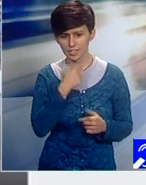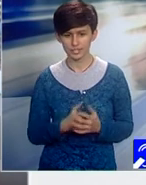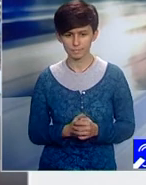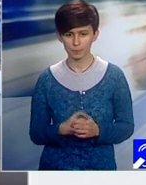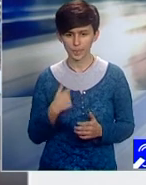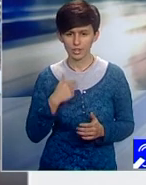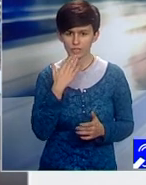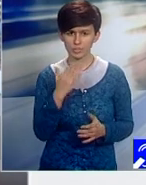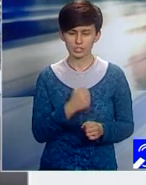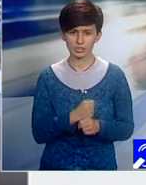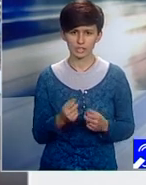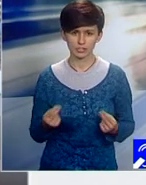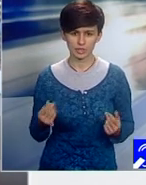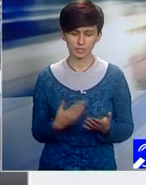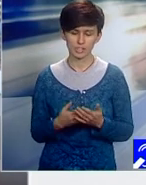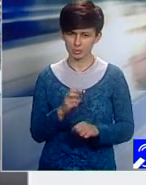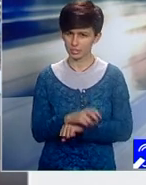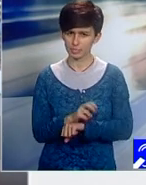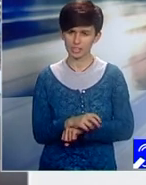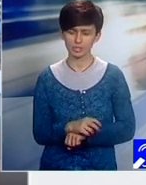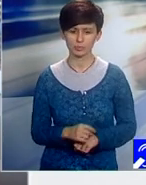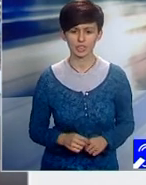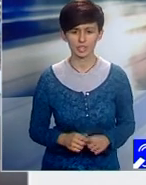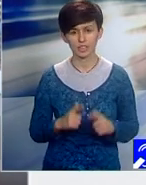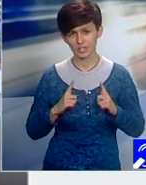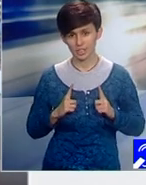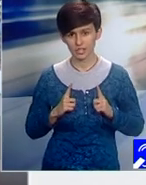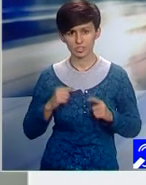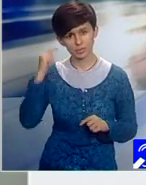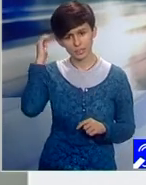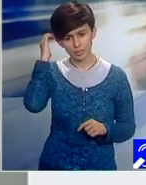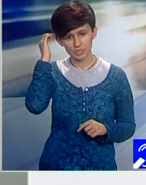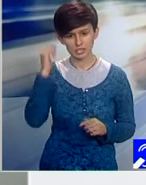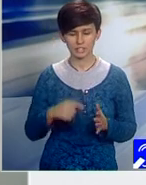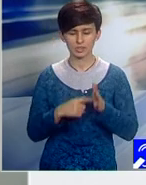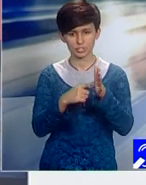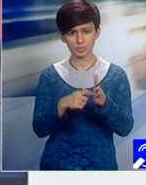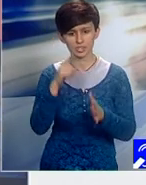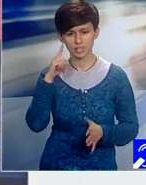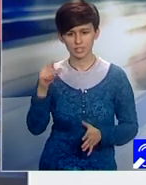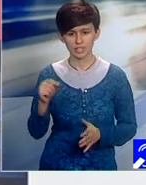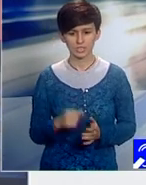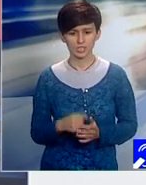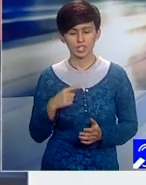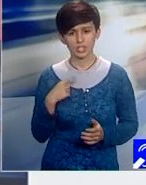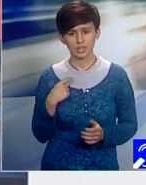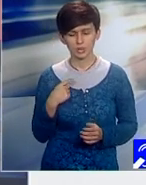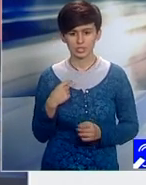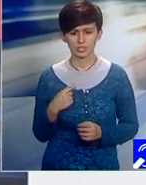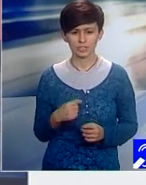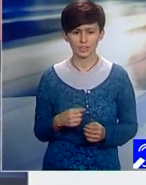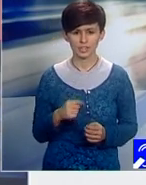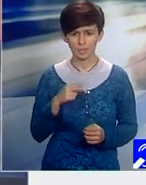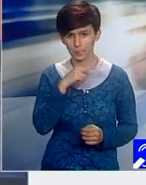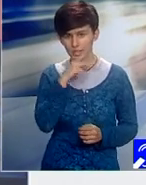pentru participare, mulțumesc pentru detalii. Și noi și vă așteptăm sâmbătă. Sâmbătă și prezentăm și rezultatele. Vor fi luni gata